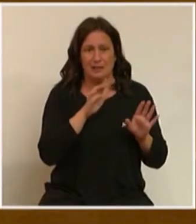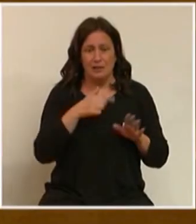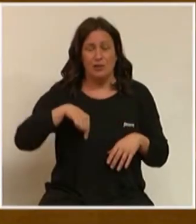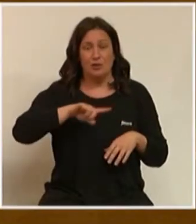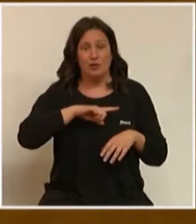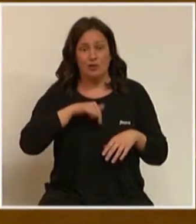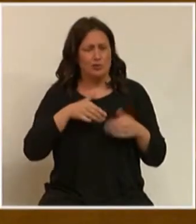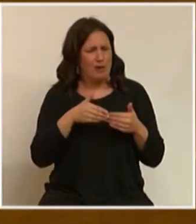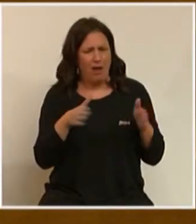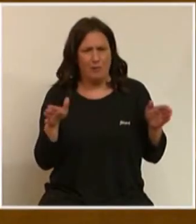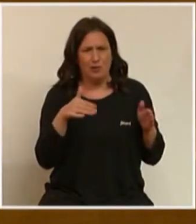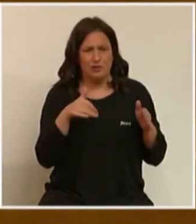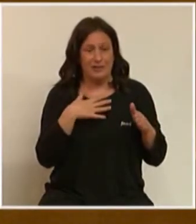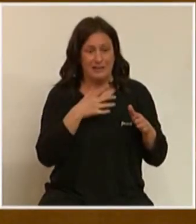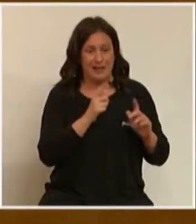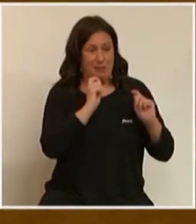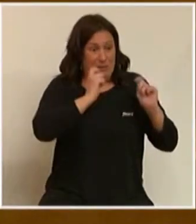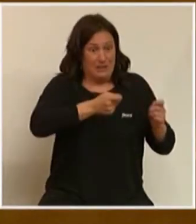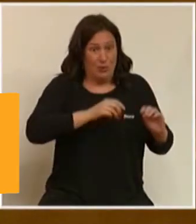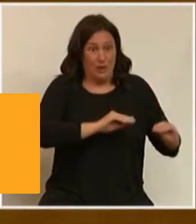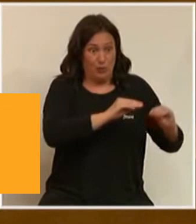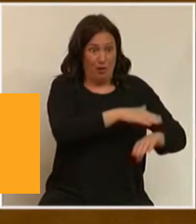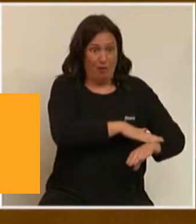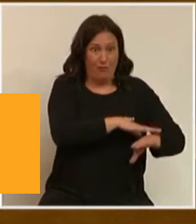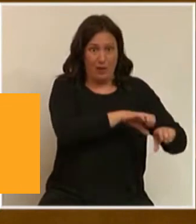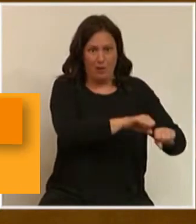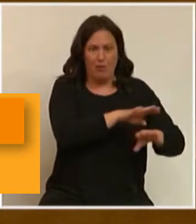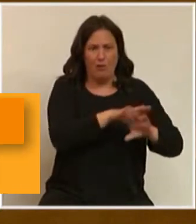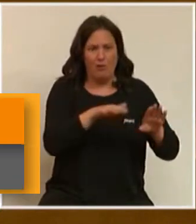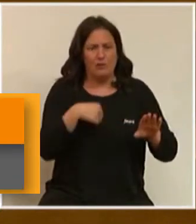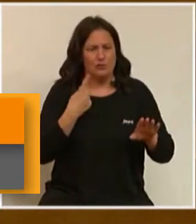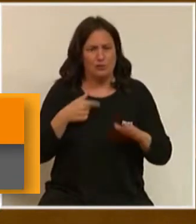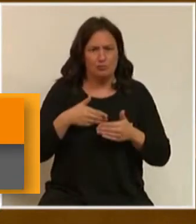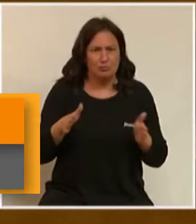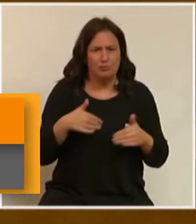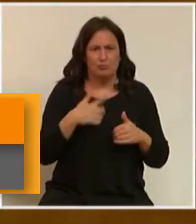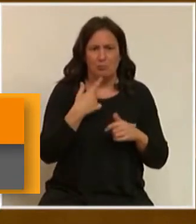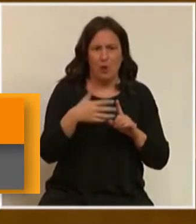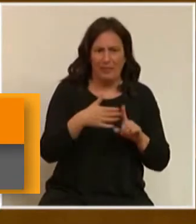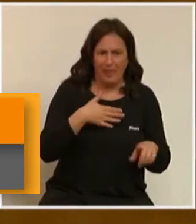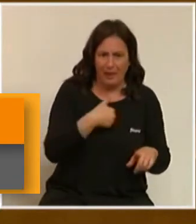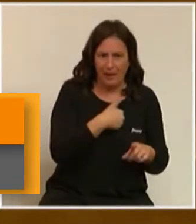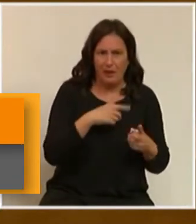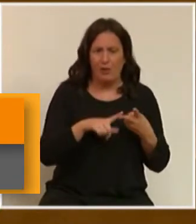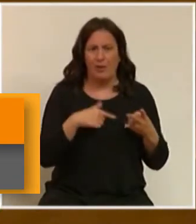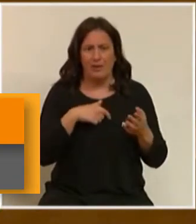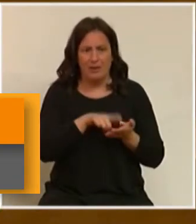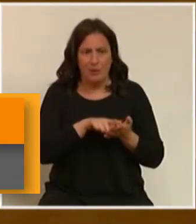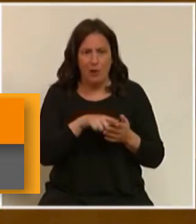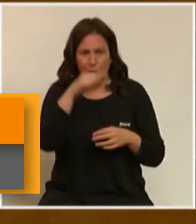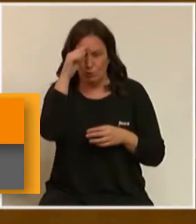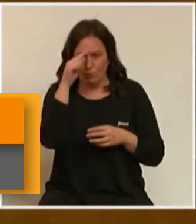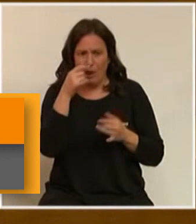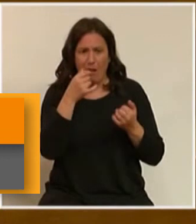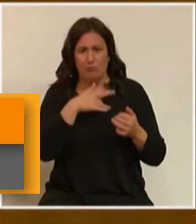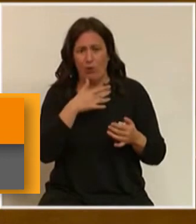seva investidura. L'atendirem perquè som conscients que en matèria de violència de gènere, cultura, llengua, energia, condonació del deute, els seus socis